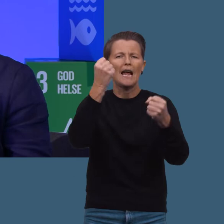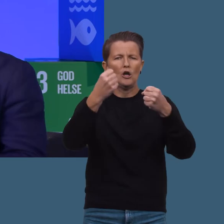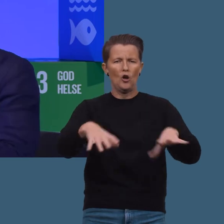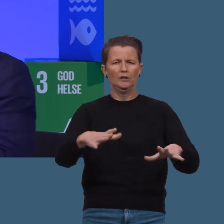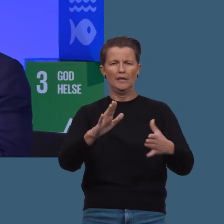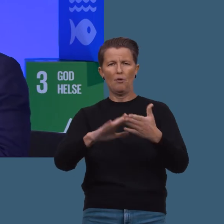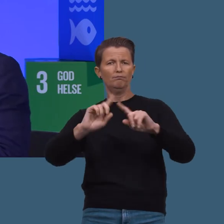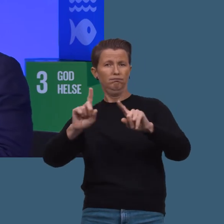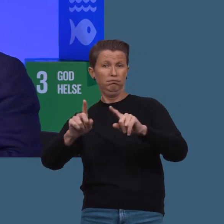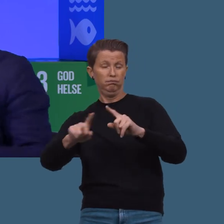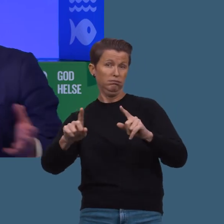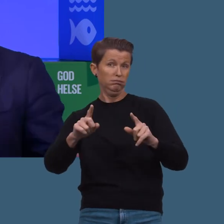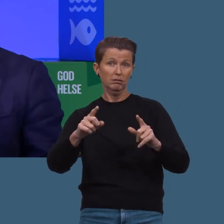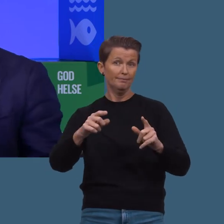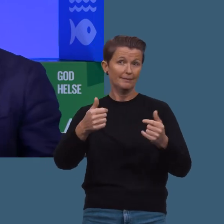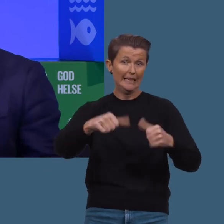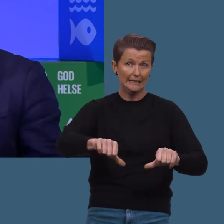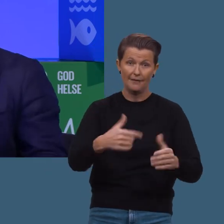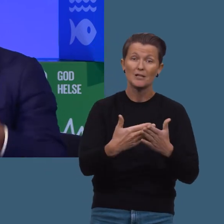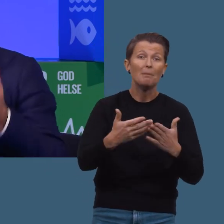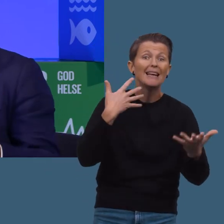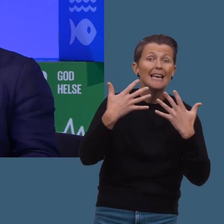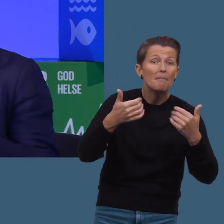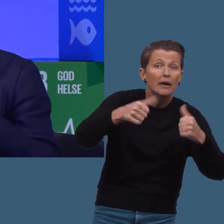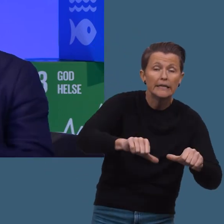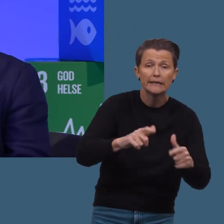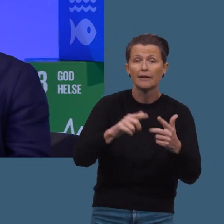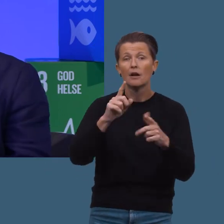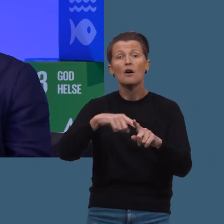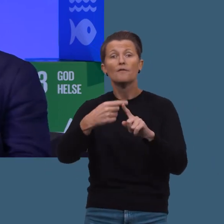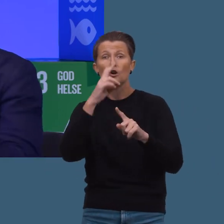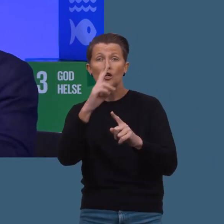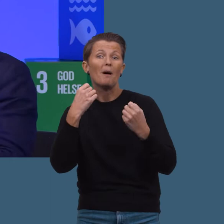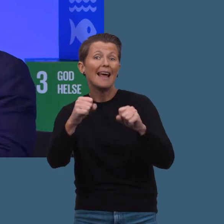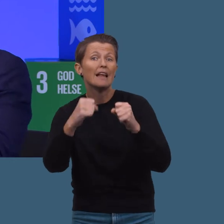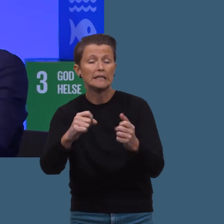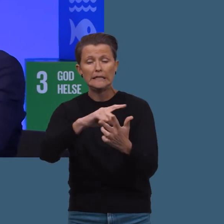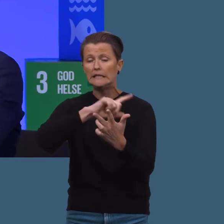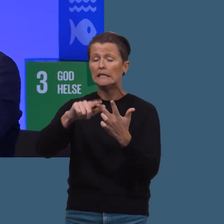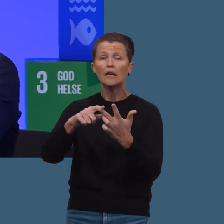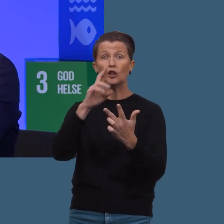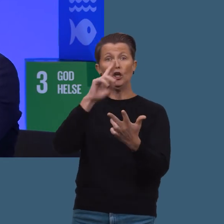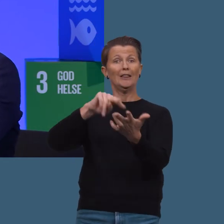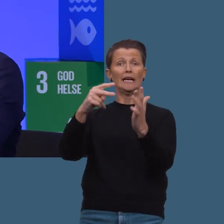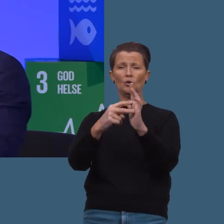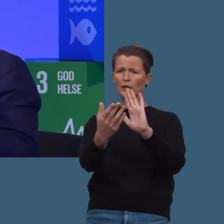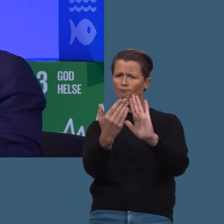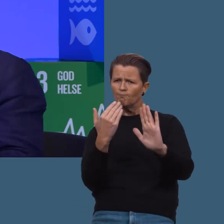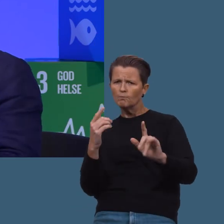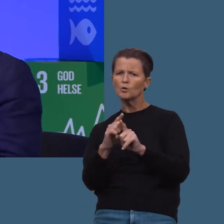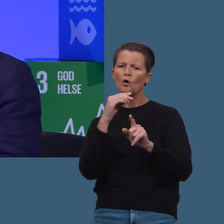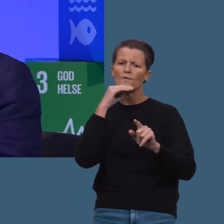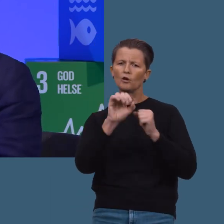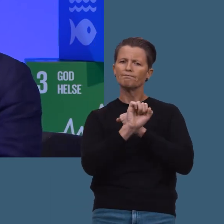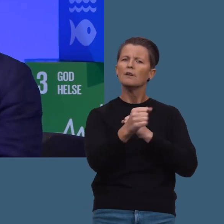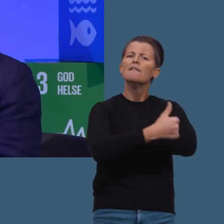løsninger på de problemer vi har. For eksempel klimakrisen. Få på plass fornybar energi. Få på plass helt ny teknologi for at folk